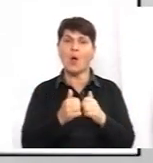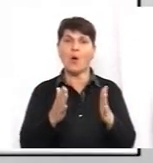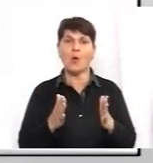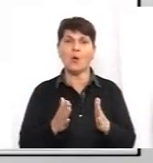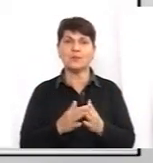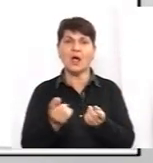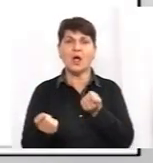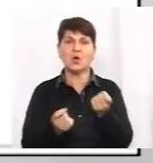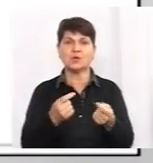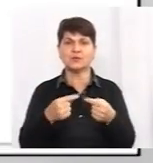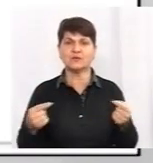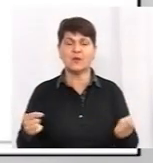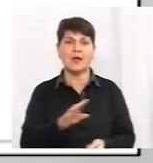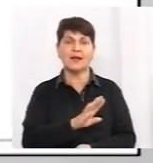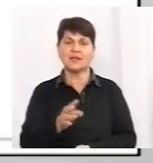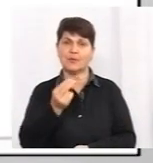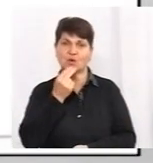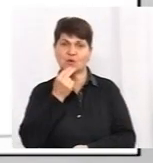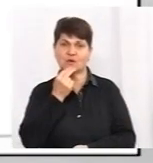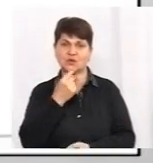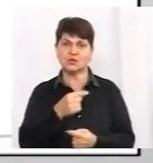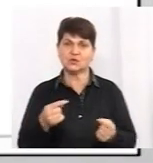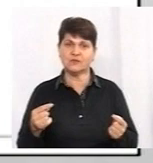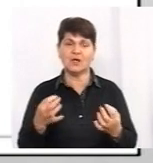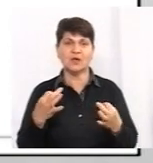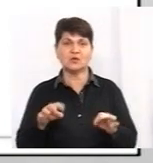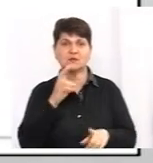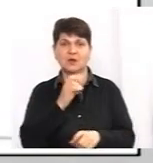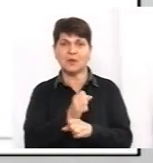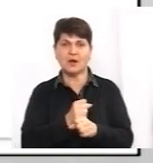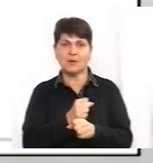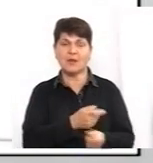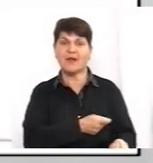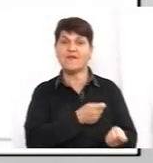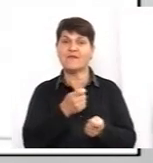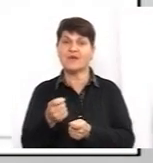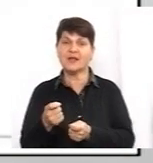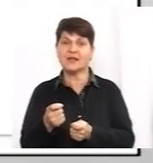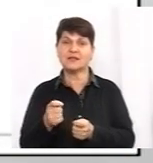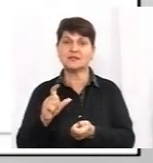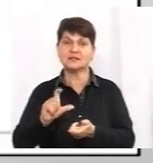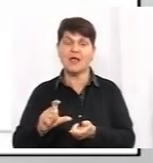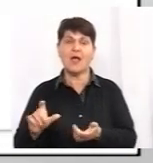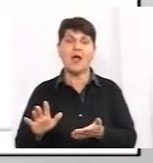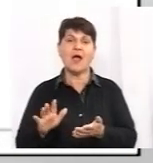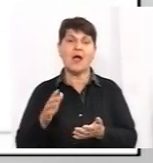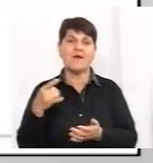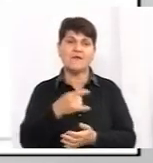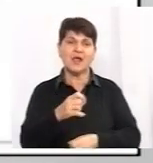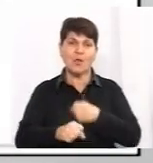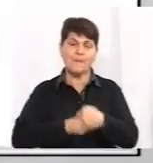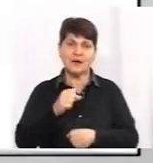роздрібну торгівлю непродовольчих товарів. Дозволити кав'ярням працювати на виніс, відкрити автомейки, веломагазини,